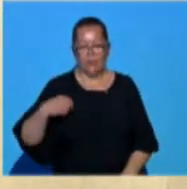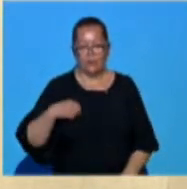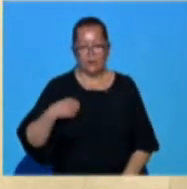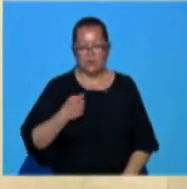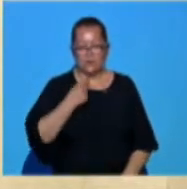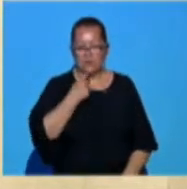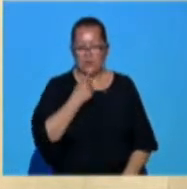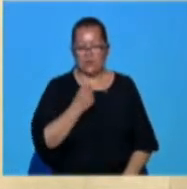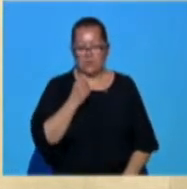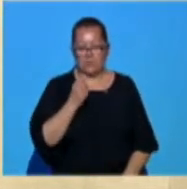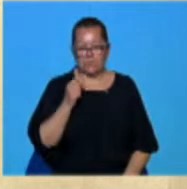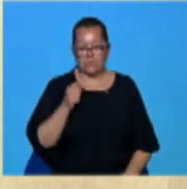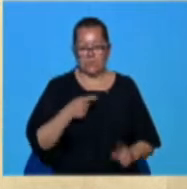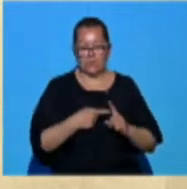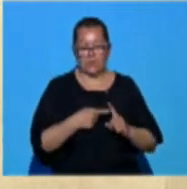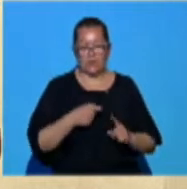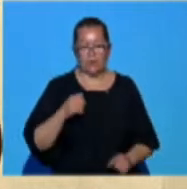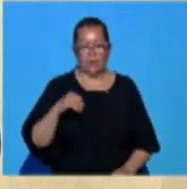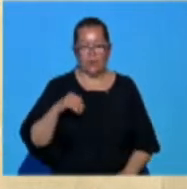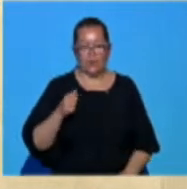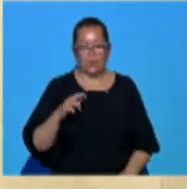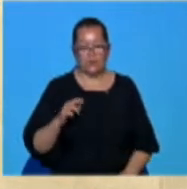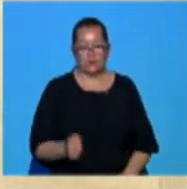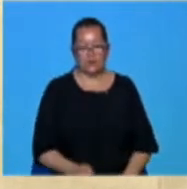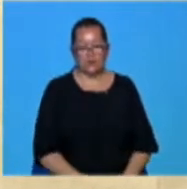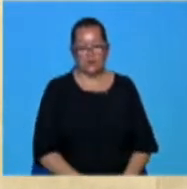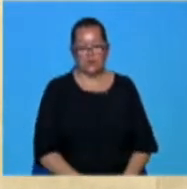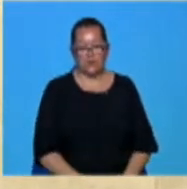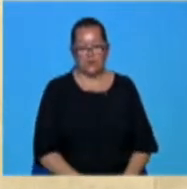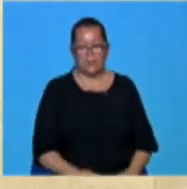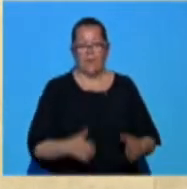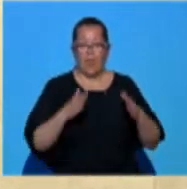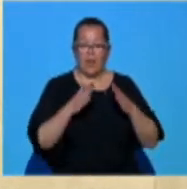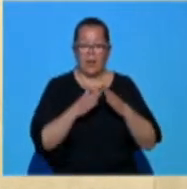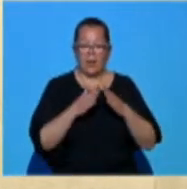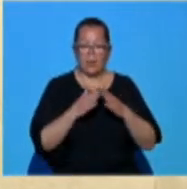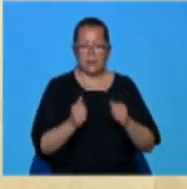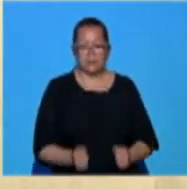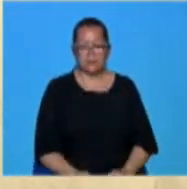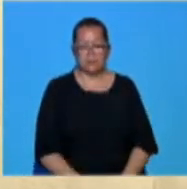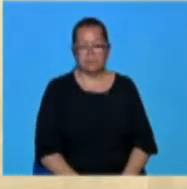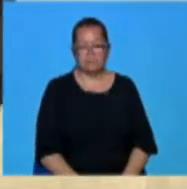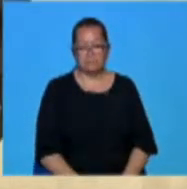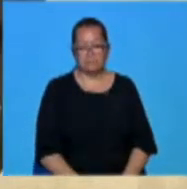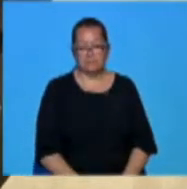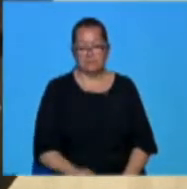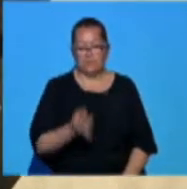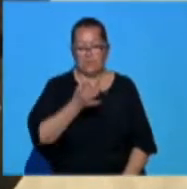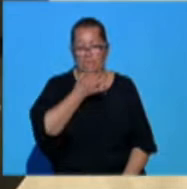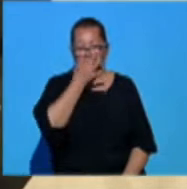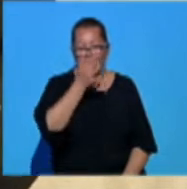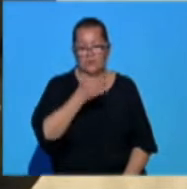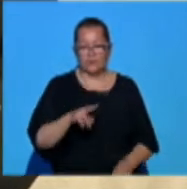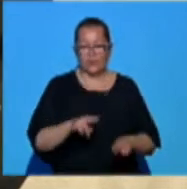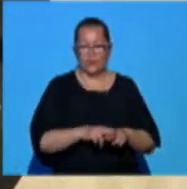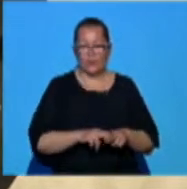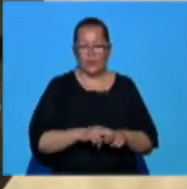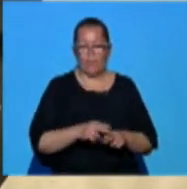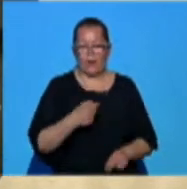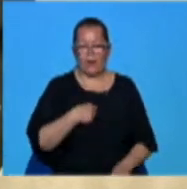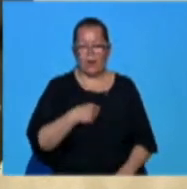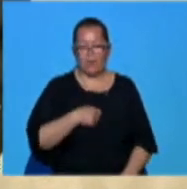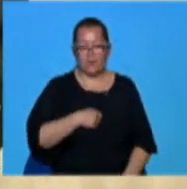venit și mai ales că am avut acasă pe cineva care mi-a spus cum ai putea